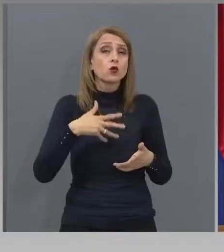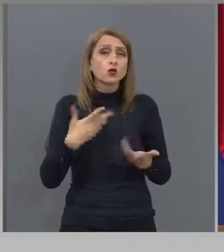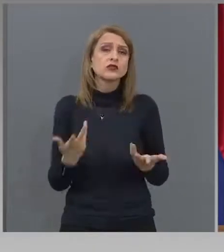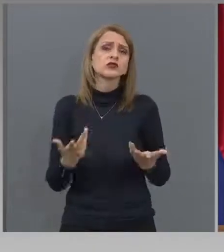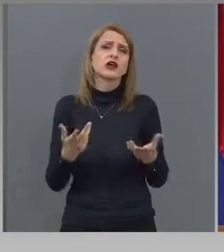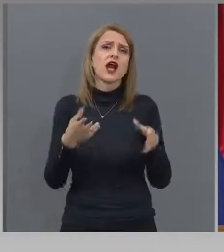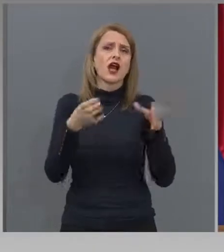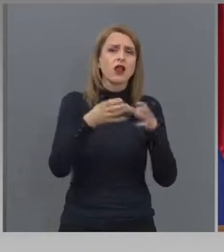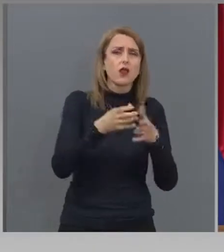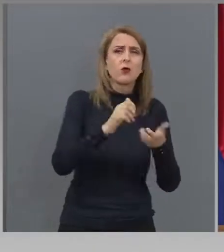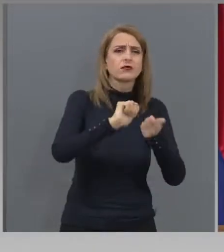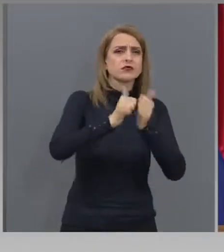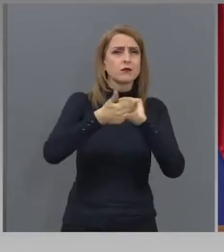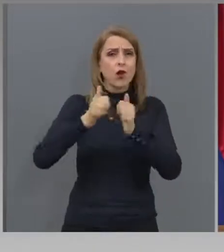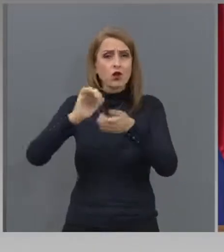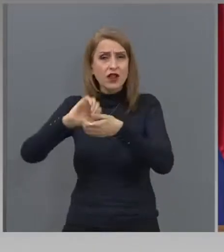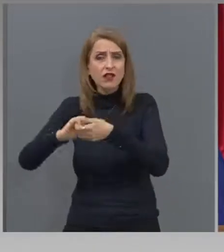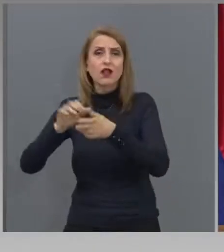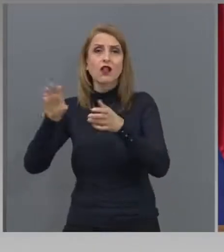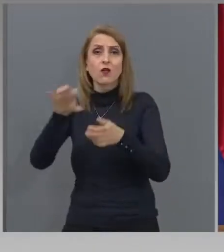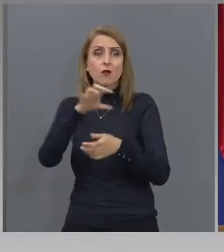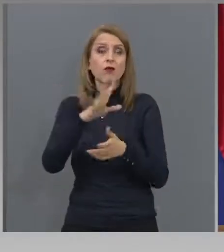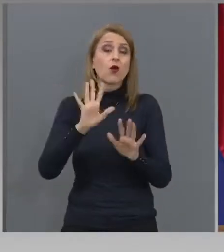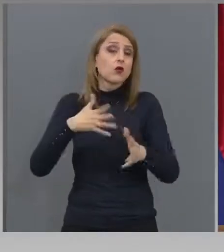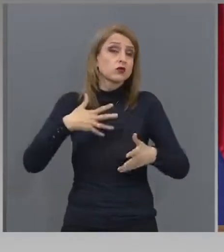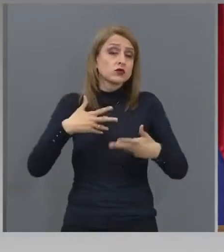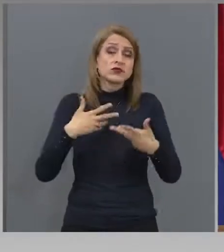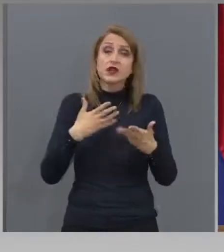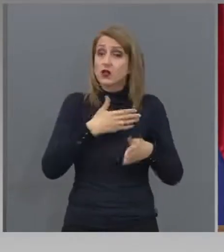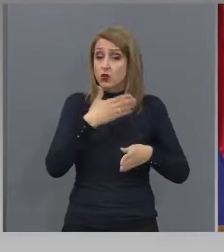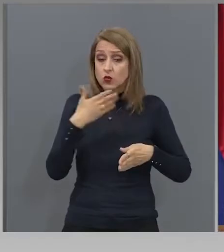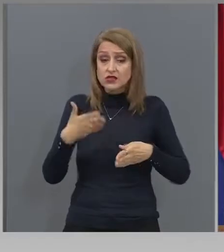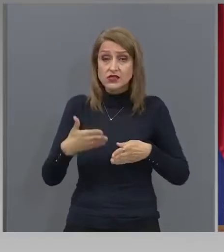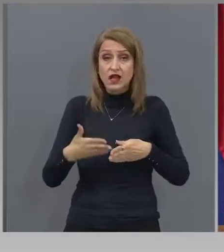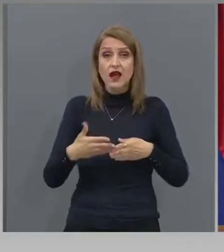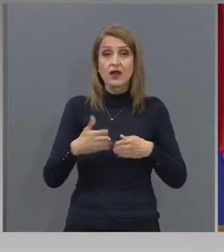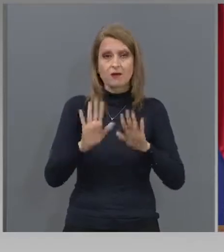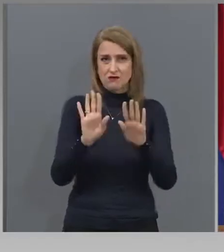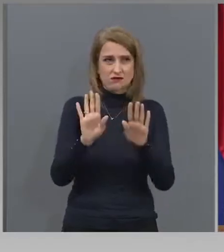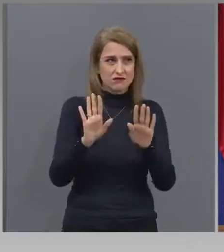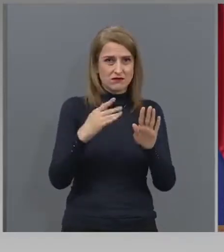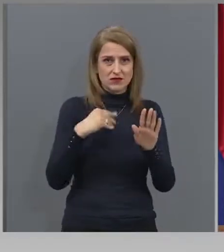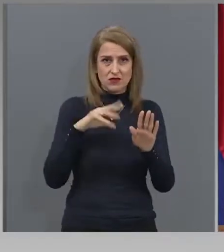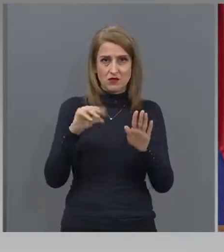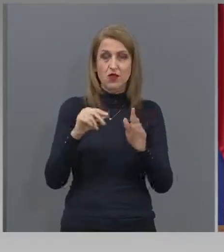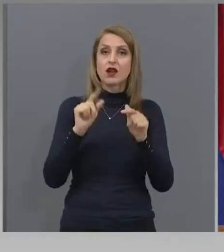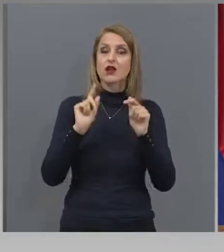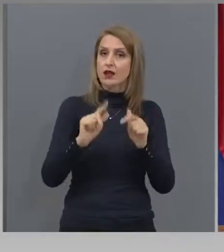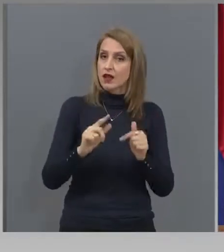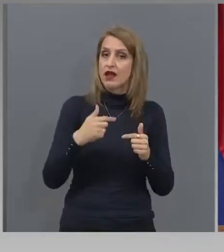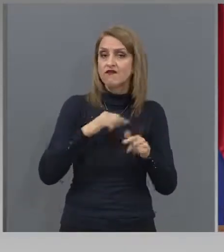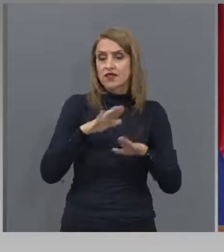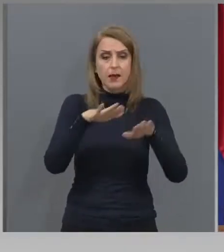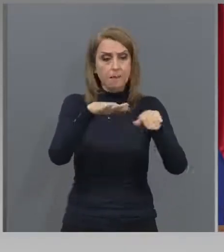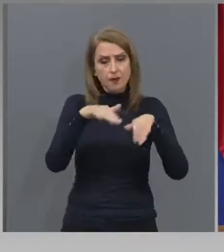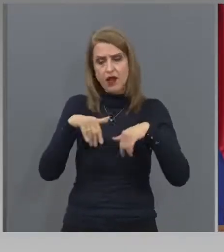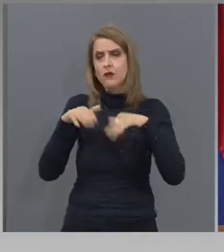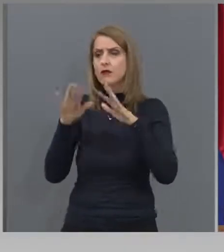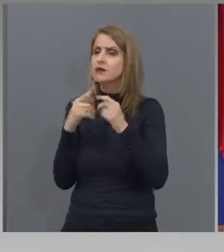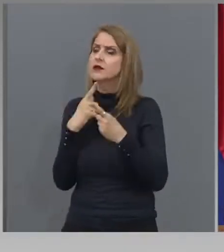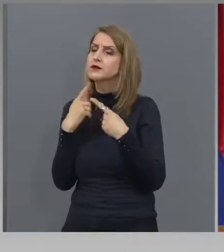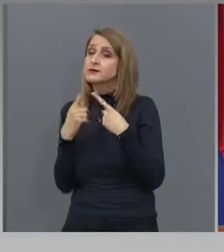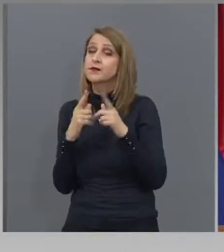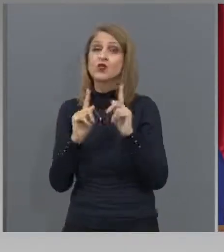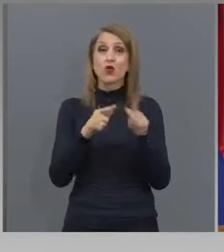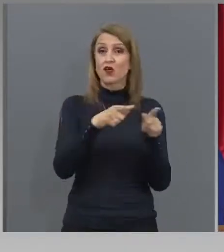спортен клуб, до сега съм, да се слушаме, съм ги приемал. Когато си изяснат собствеността